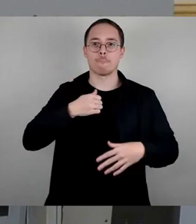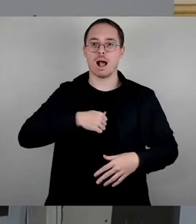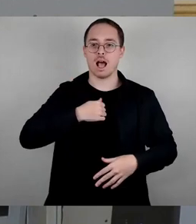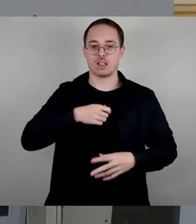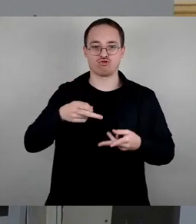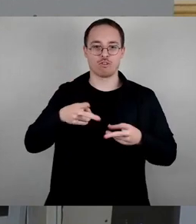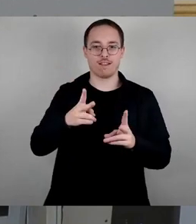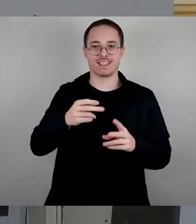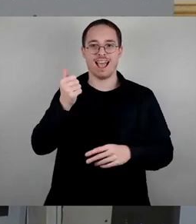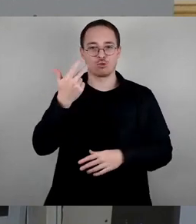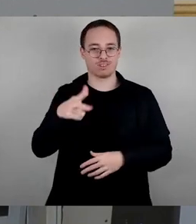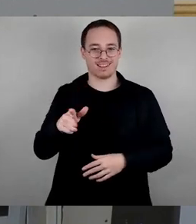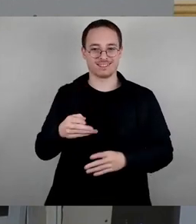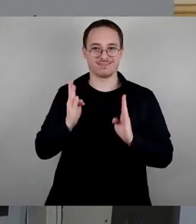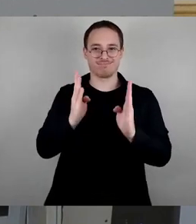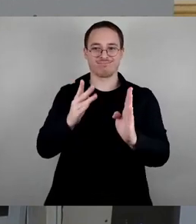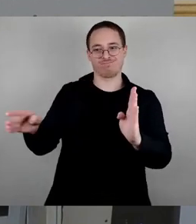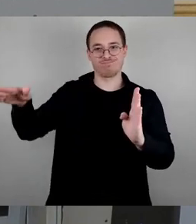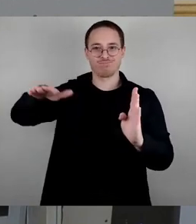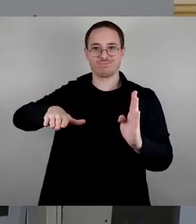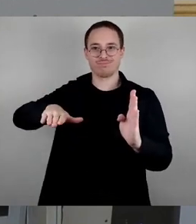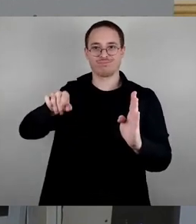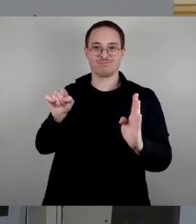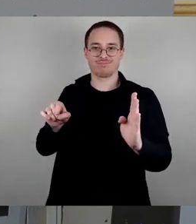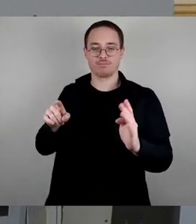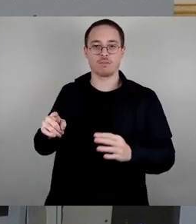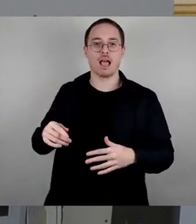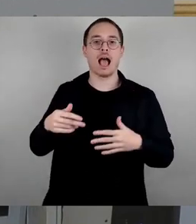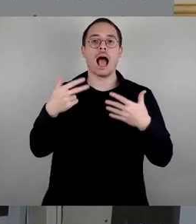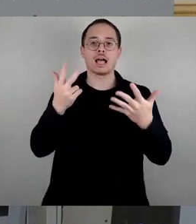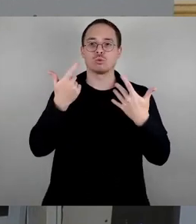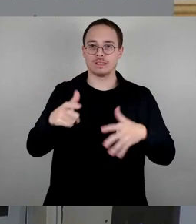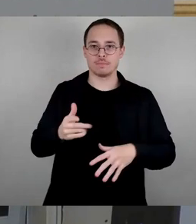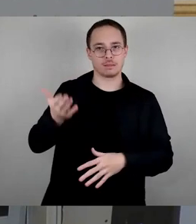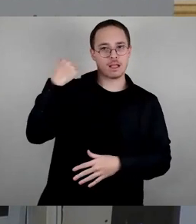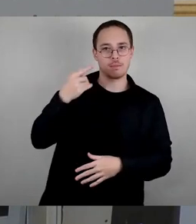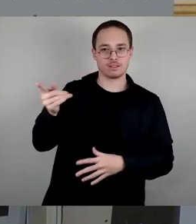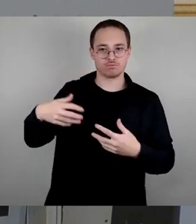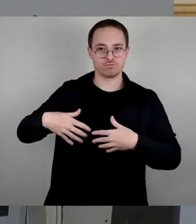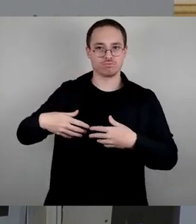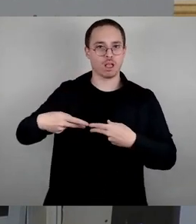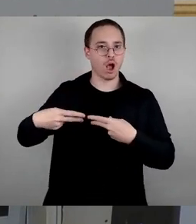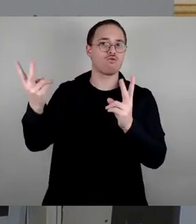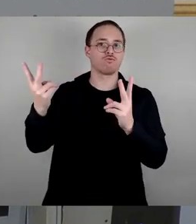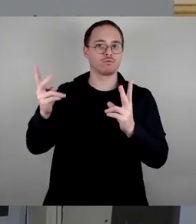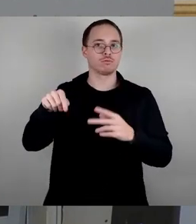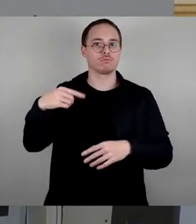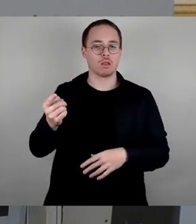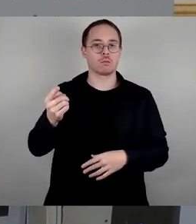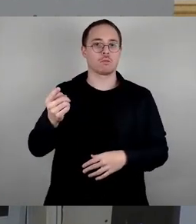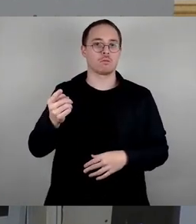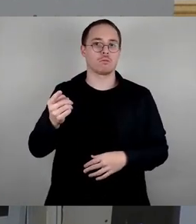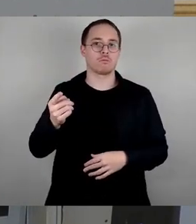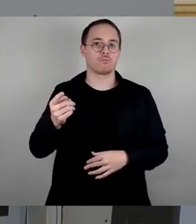1870 eröffnet, 1911 kam das Badebecken dazu, seit 1986 können sich die